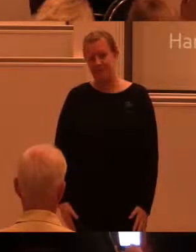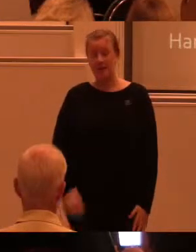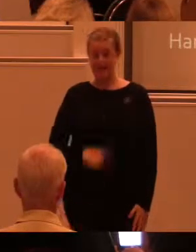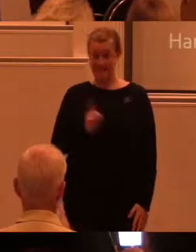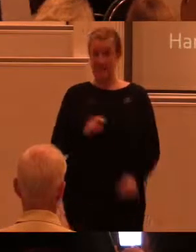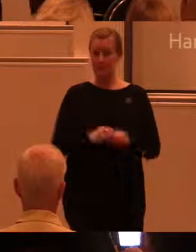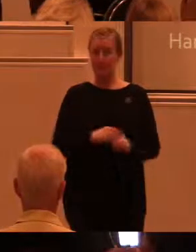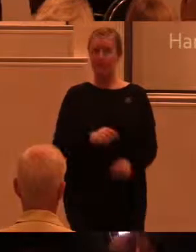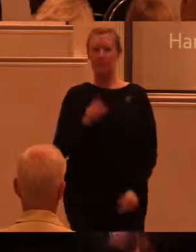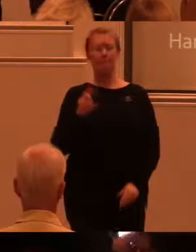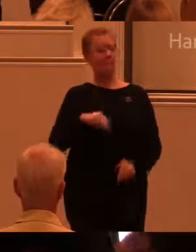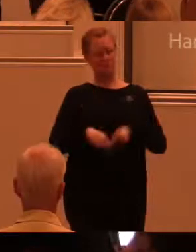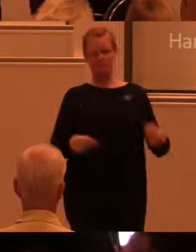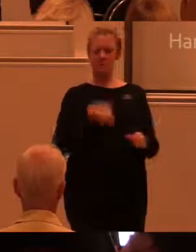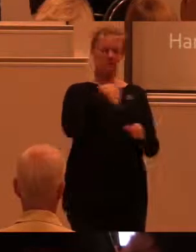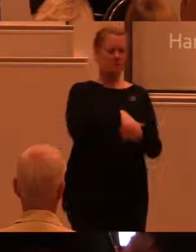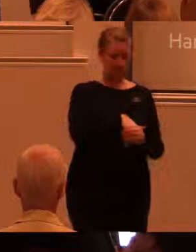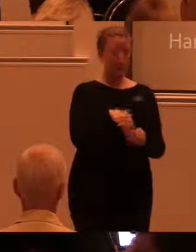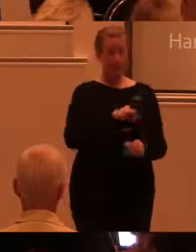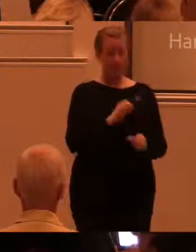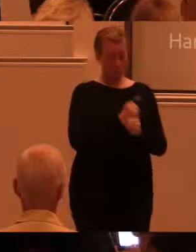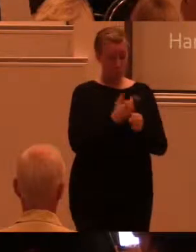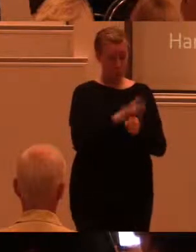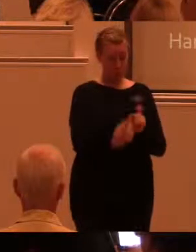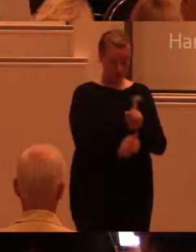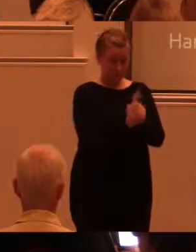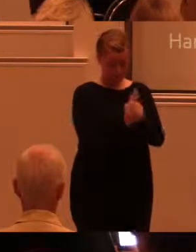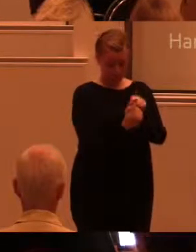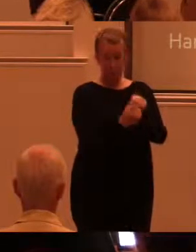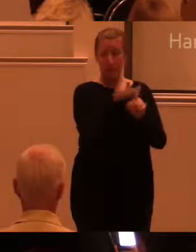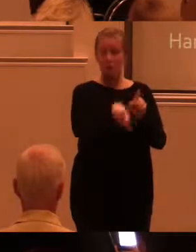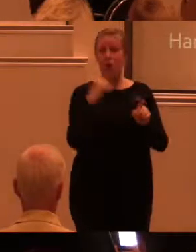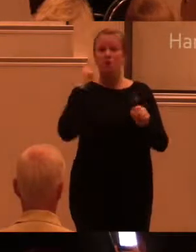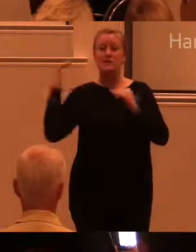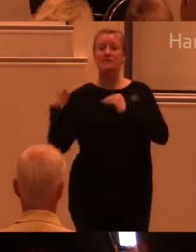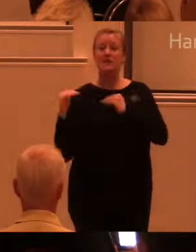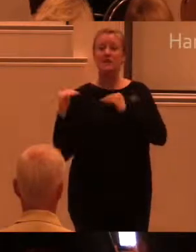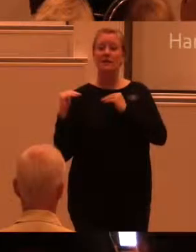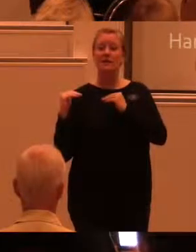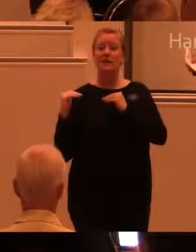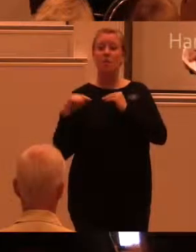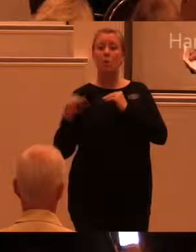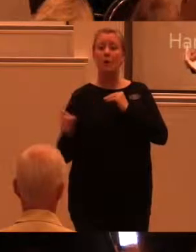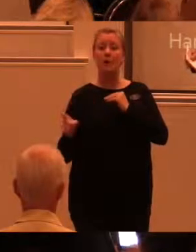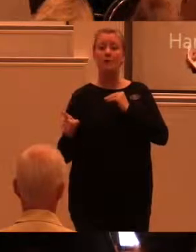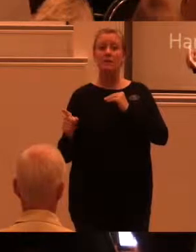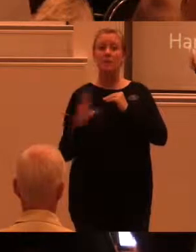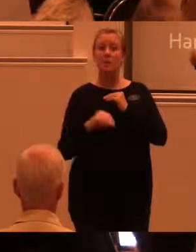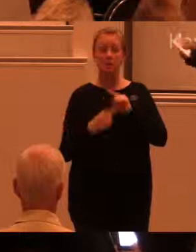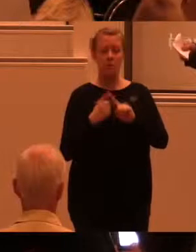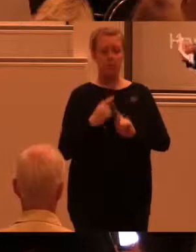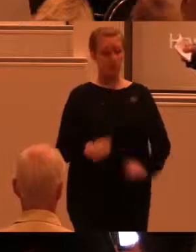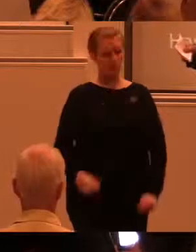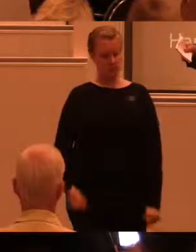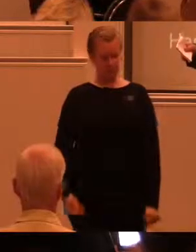inser att man har jobbat väldigt mycket tillsammans med en person som har hörselnedsättning. Och vad det innebär när man kommer över i den fasen att